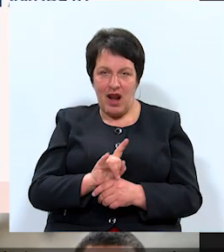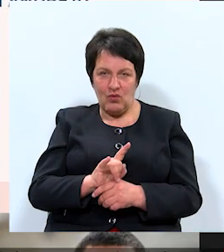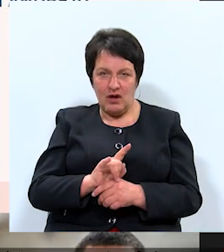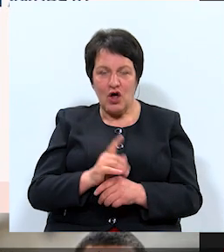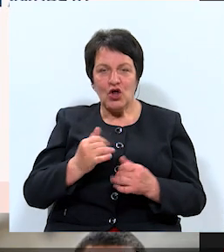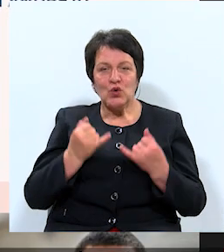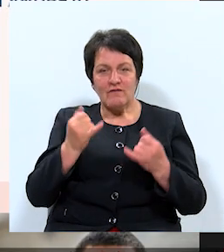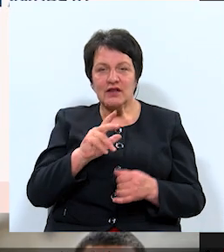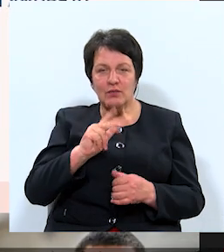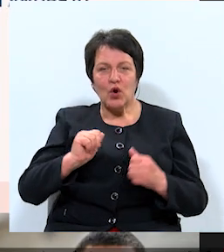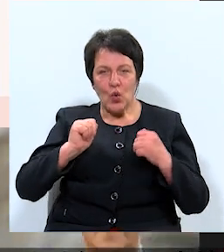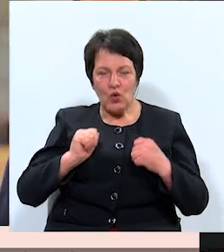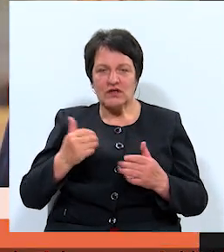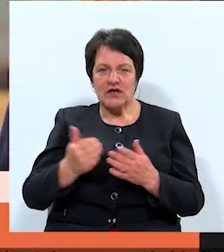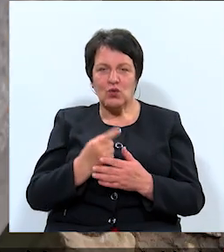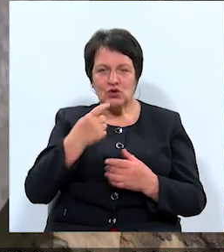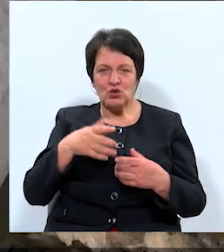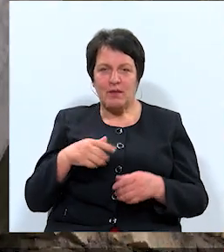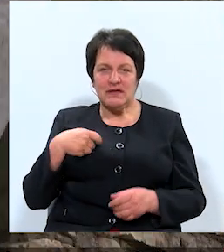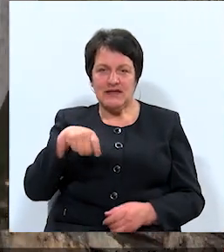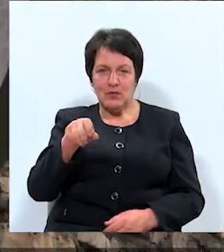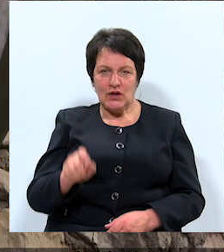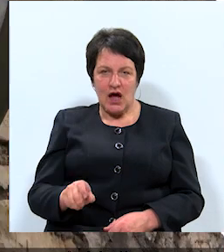Daugavpilī godīgus jaunos domes deputātus.